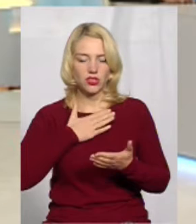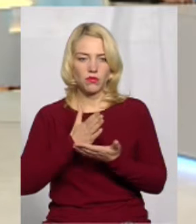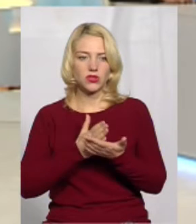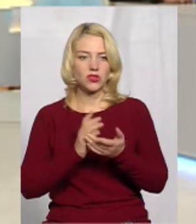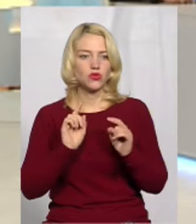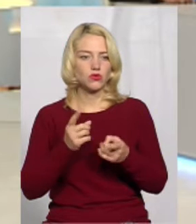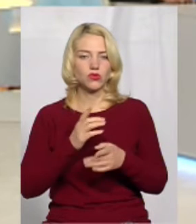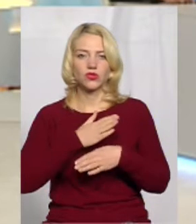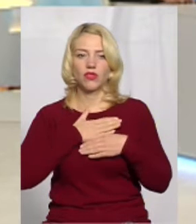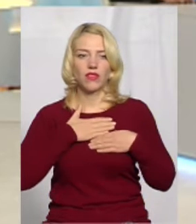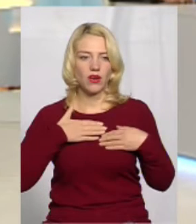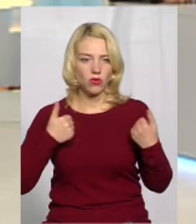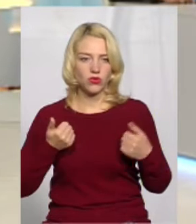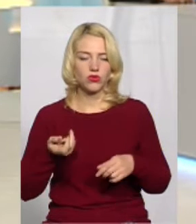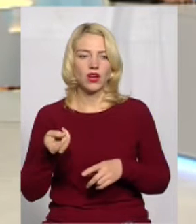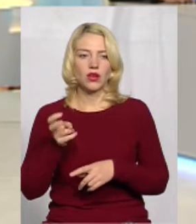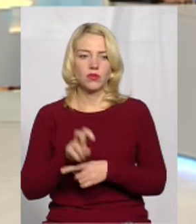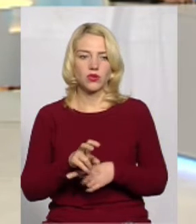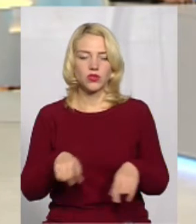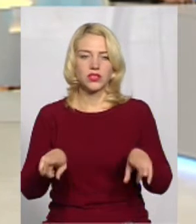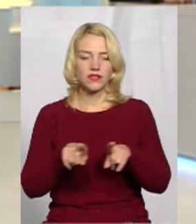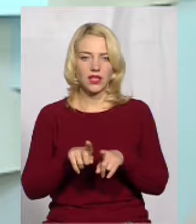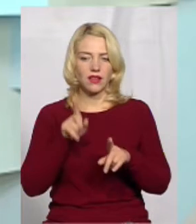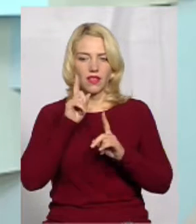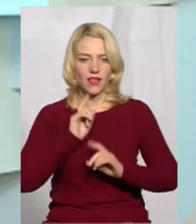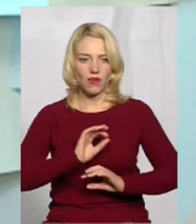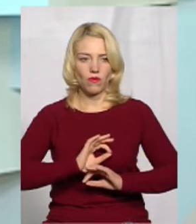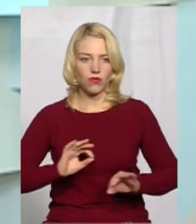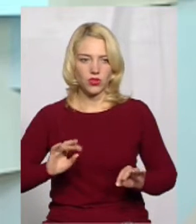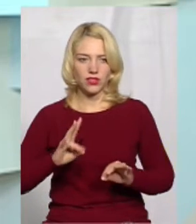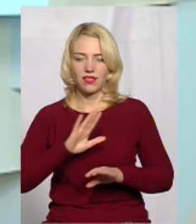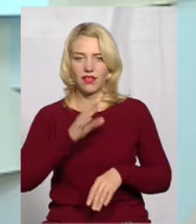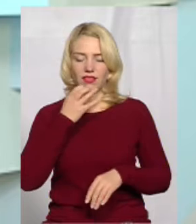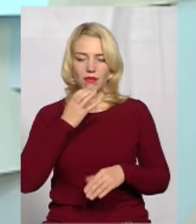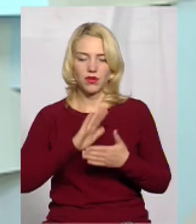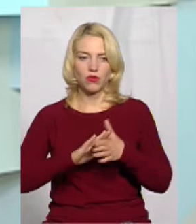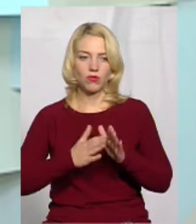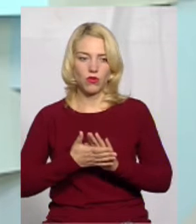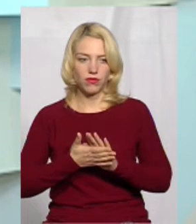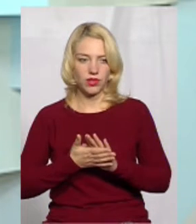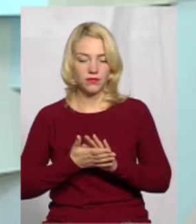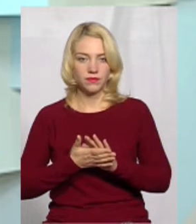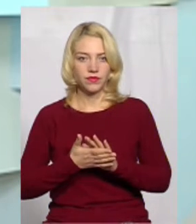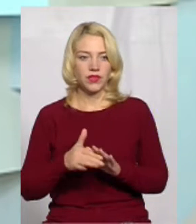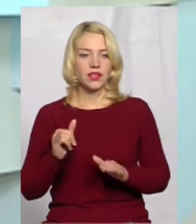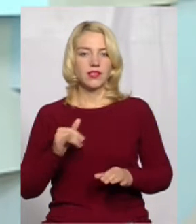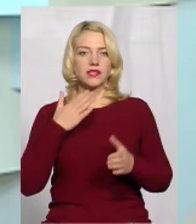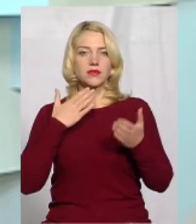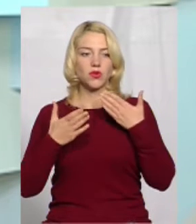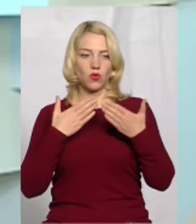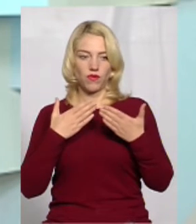не хочуть приходити у такі некомфортні, нетеплі умови і